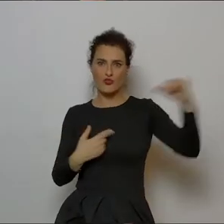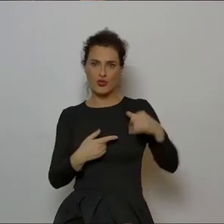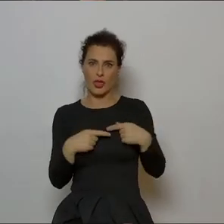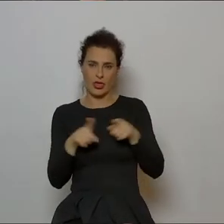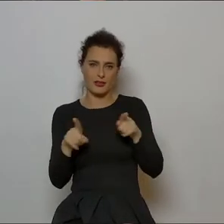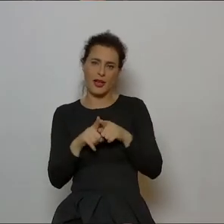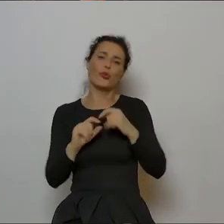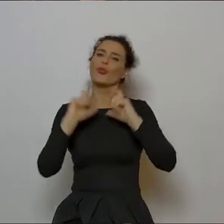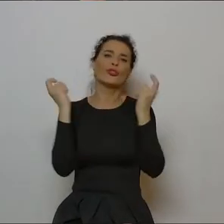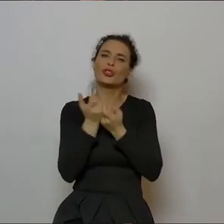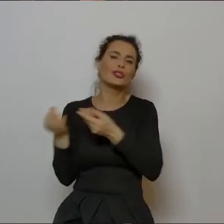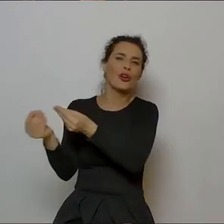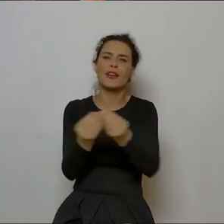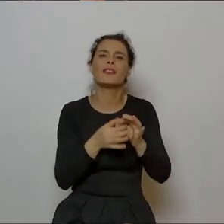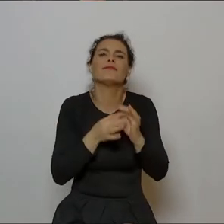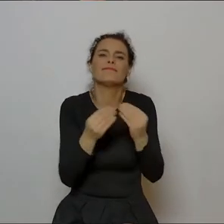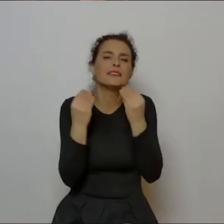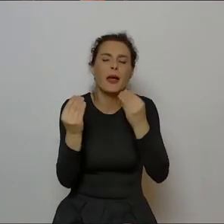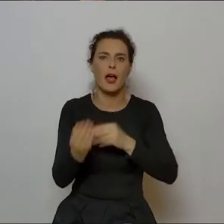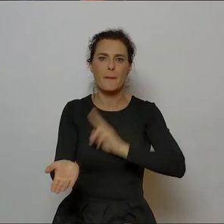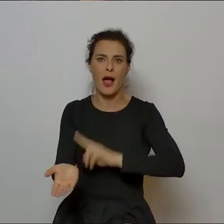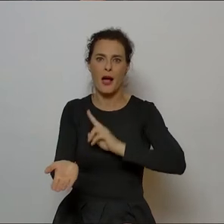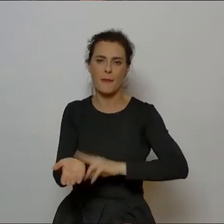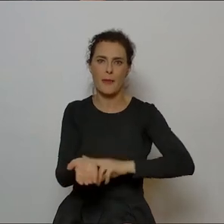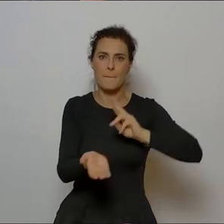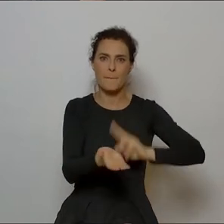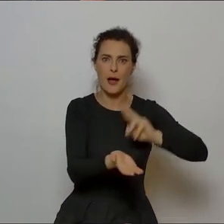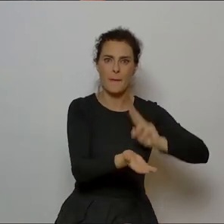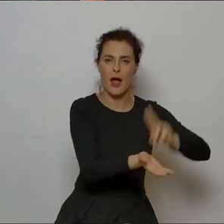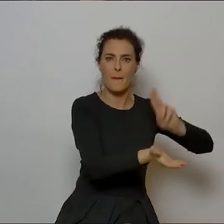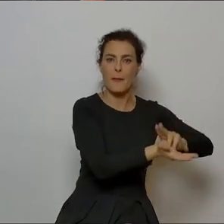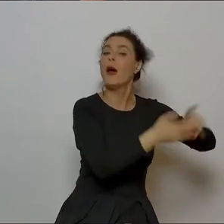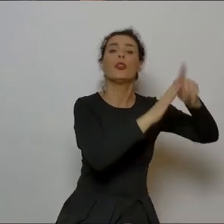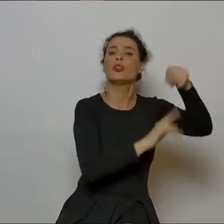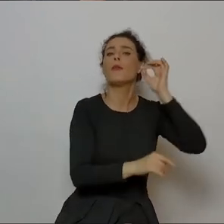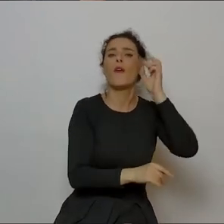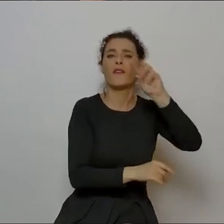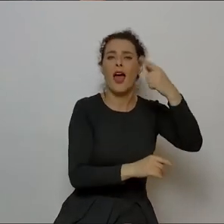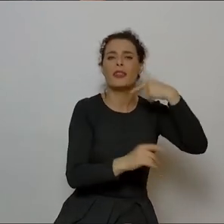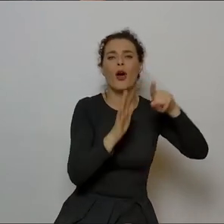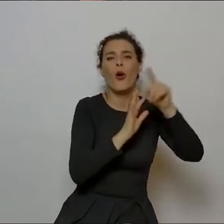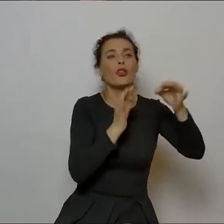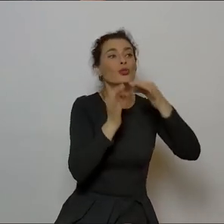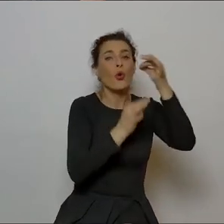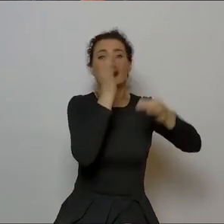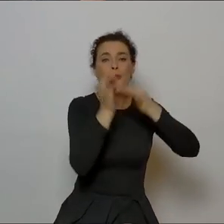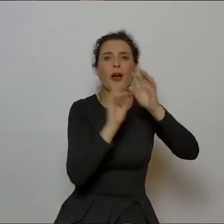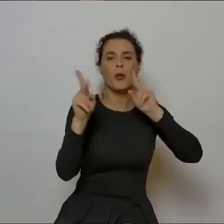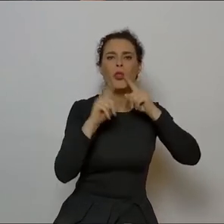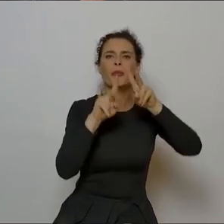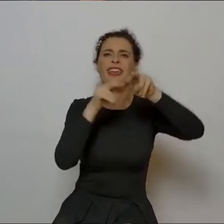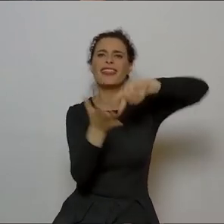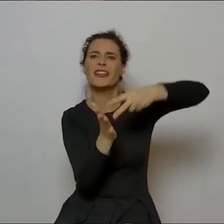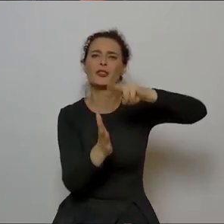jest wspaniale urytmizowane. To, co z kolei śpiewa Wanda, ta melancholia przypomina kujawiaka